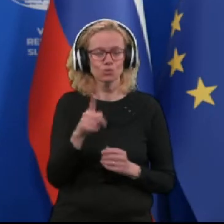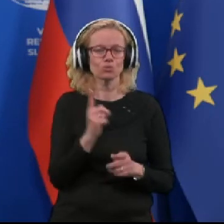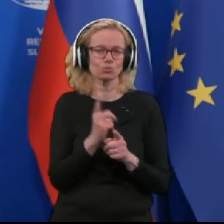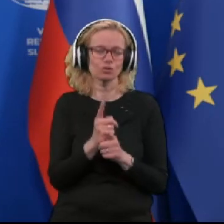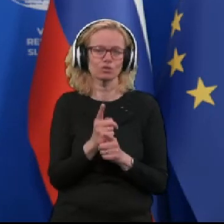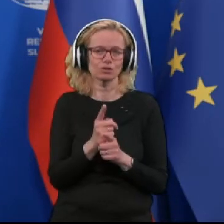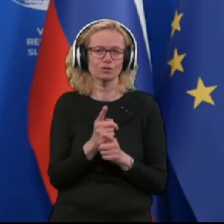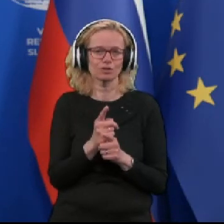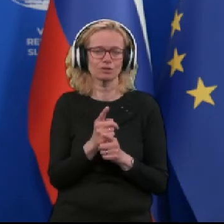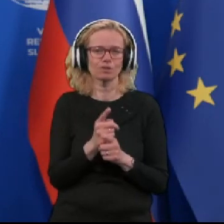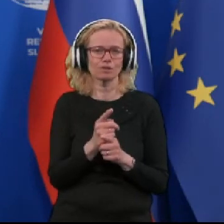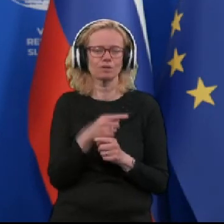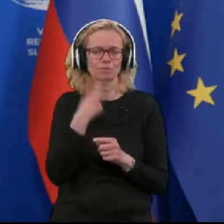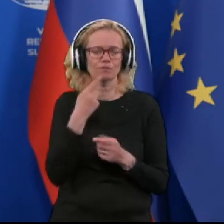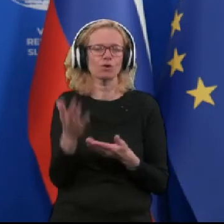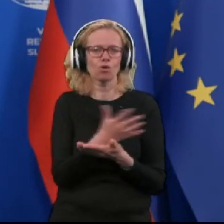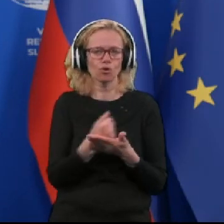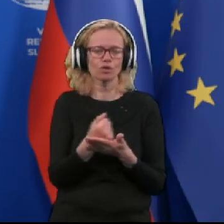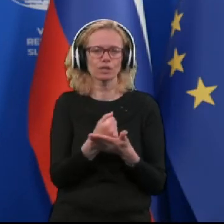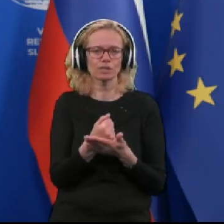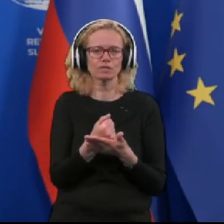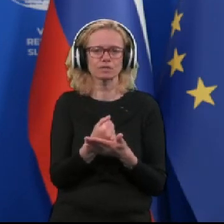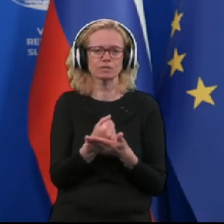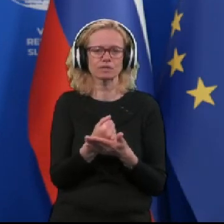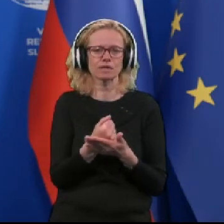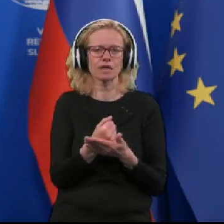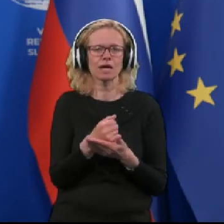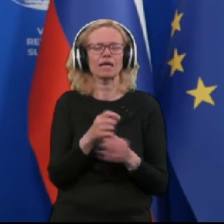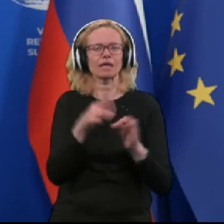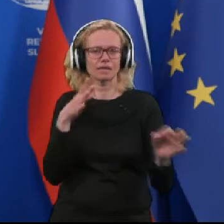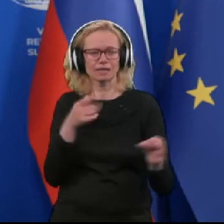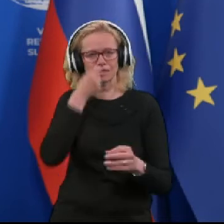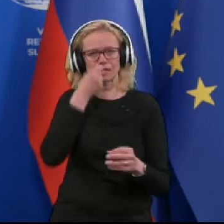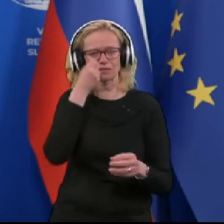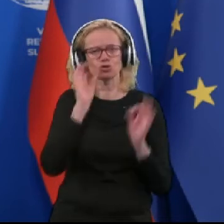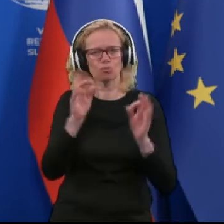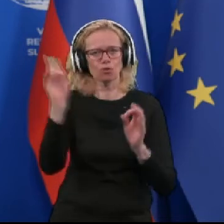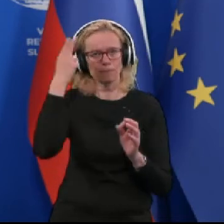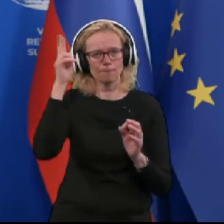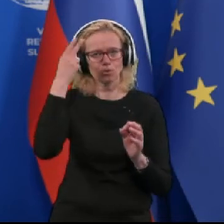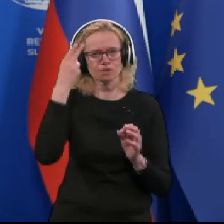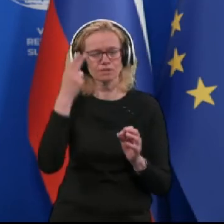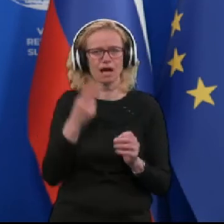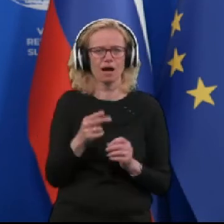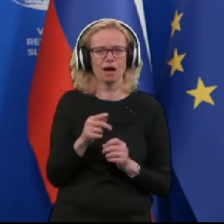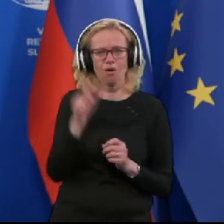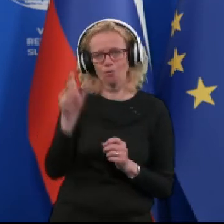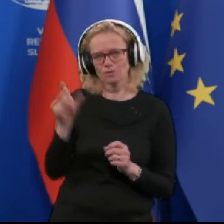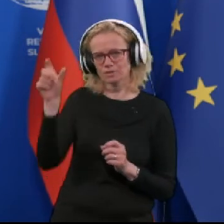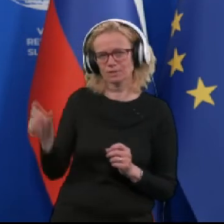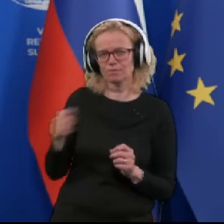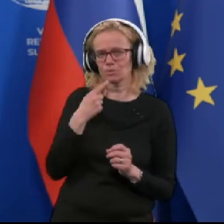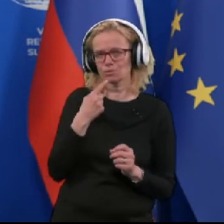vpred temu, da hitri antigenski test dobro prepozna tiste osebe, ki so